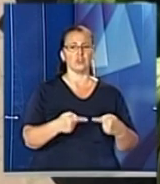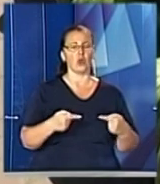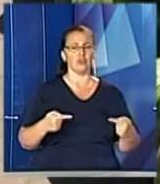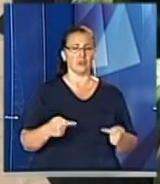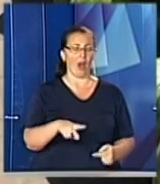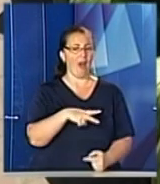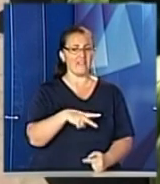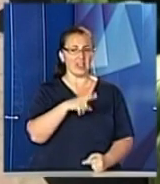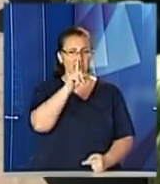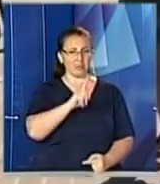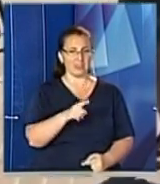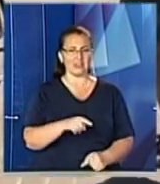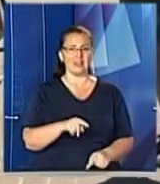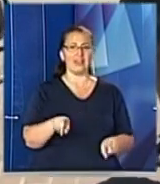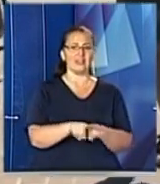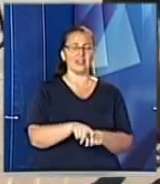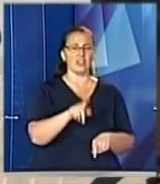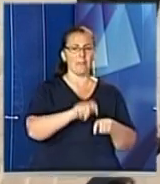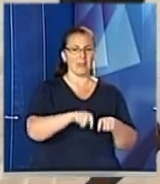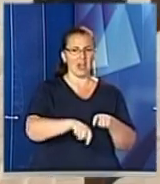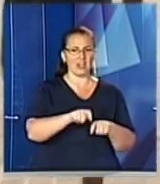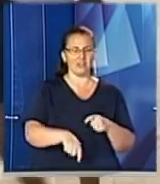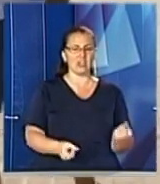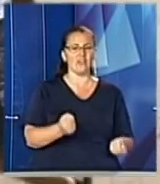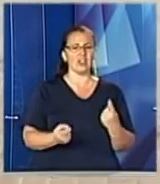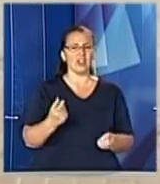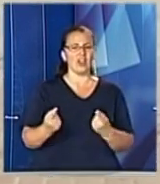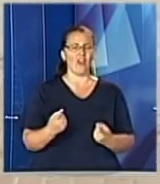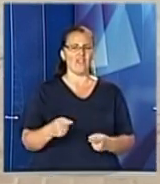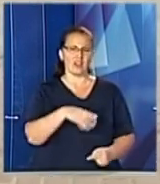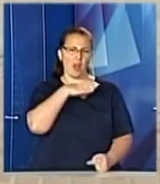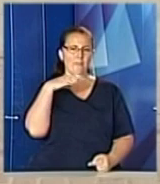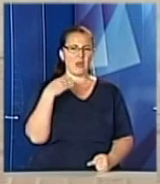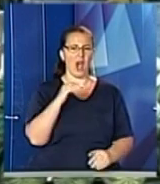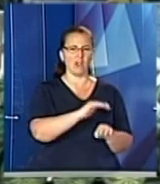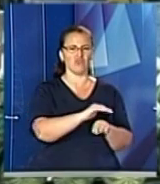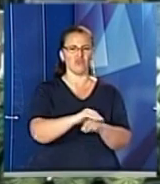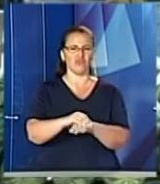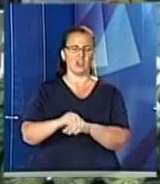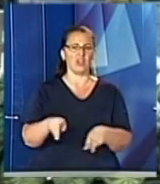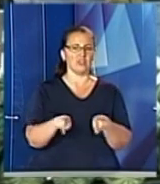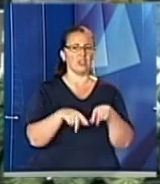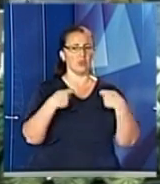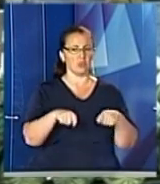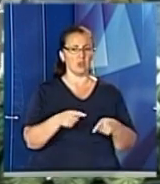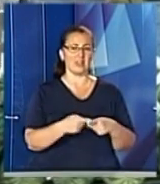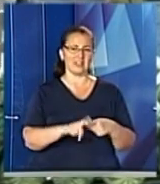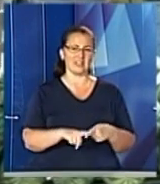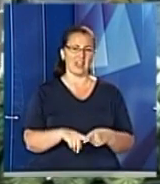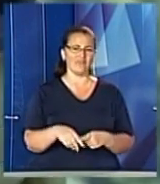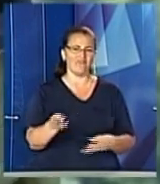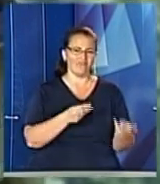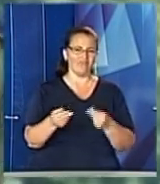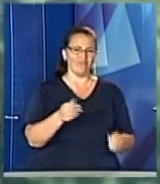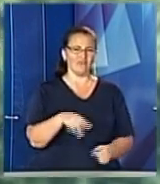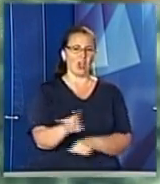липень такі рейди виявили кілька десятків сумнівних локацій зі смугастими ягодами. Здебільшого, це псевдопідприємці із півдня